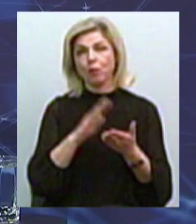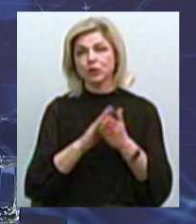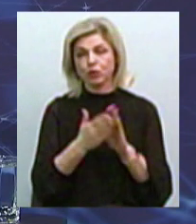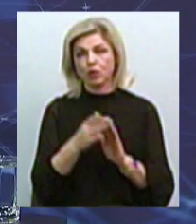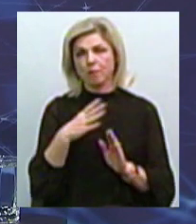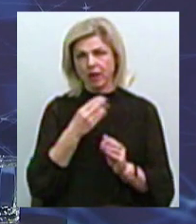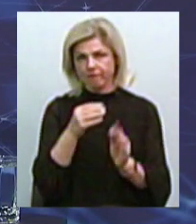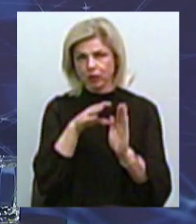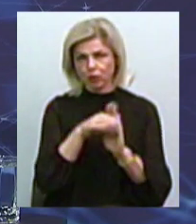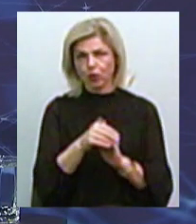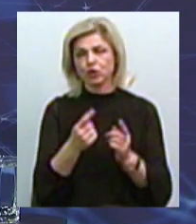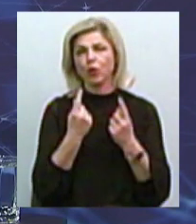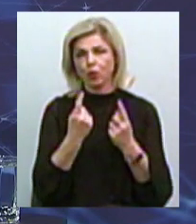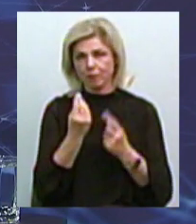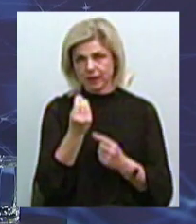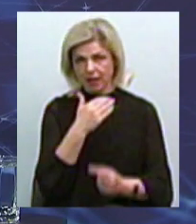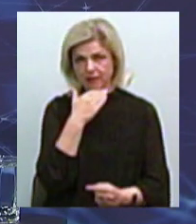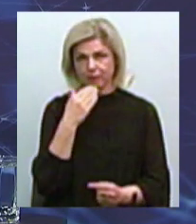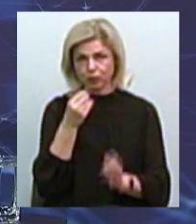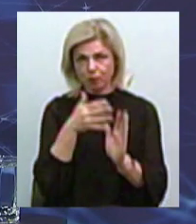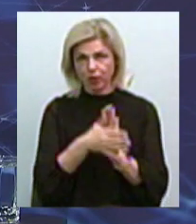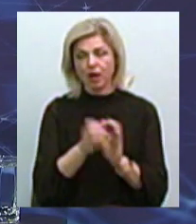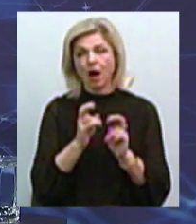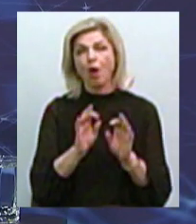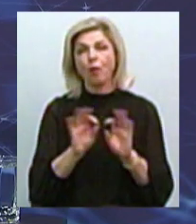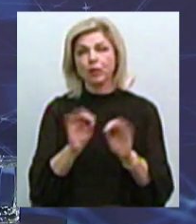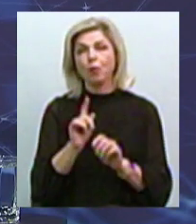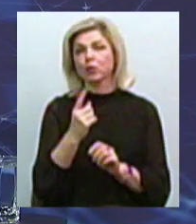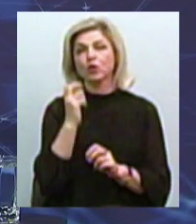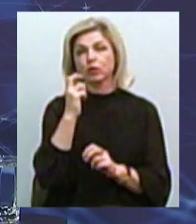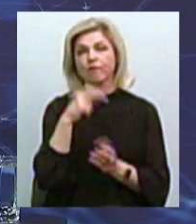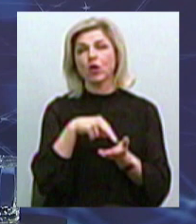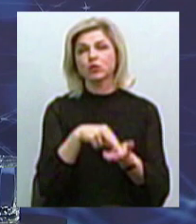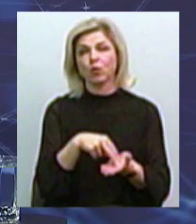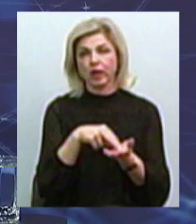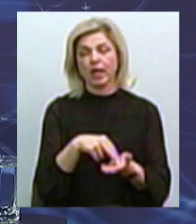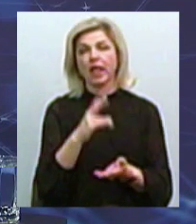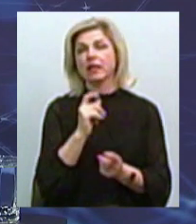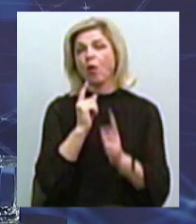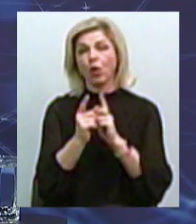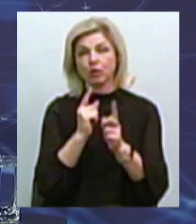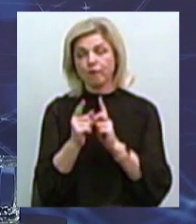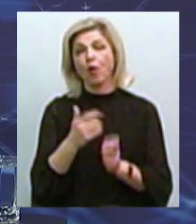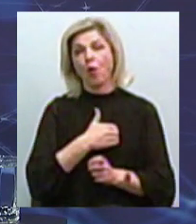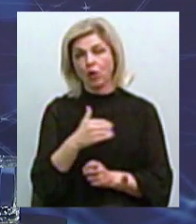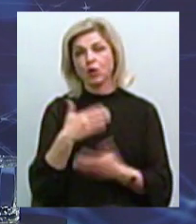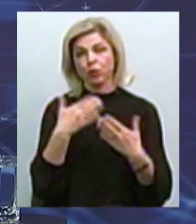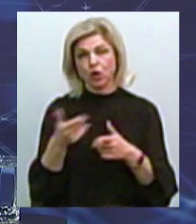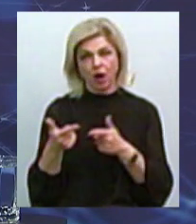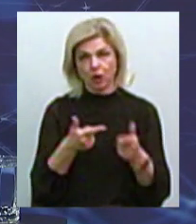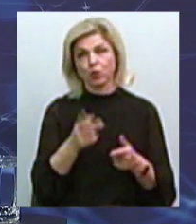Довільно таки велике кількість гривень. Як ви прокомментируєте то, що він стоїть не ходовій? Хоча ви від'явилися, що він вже готов к